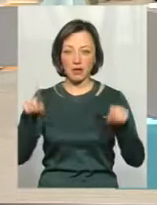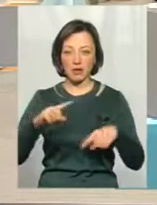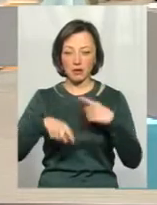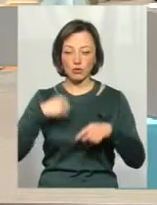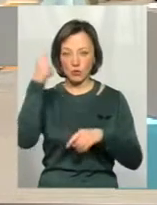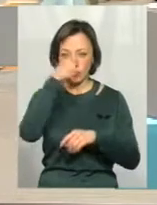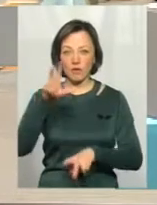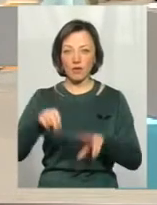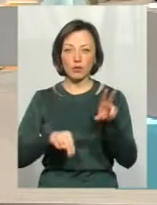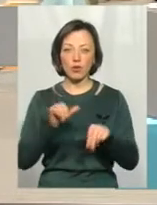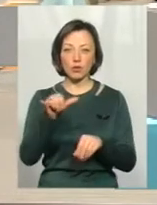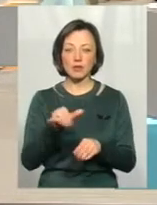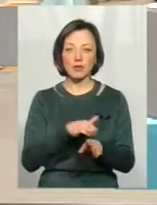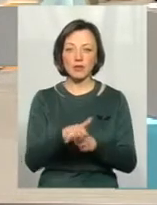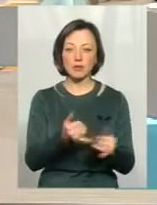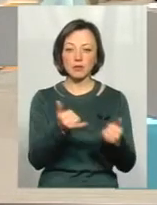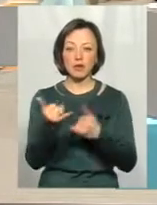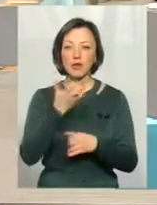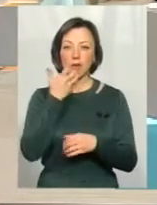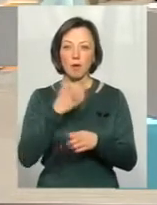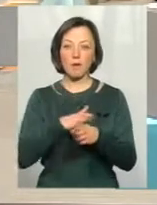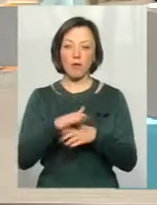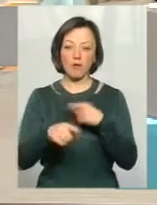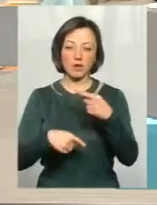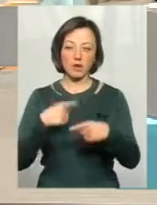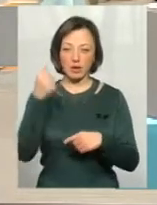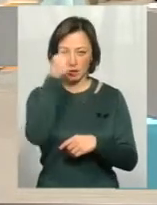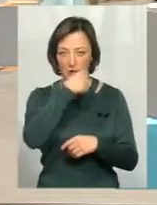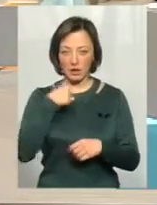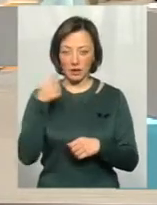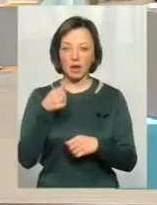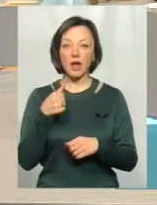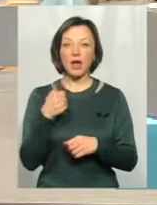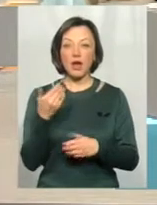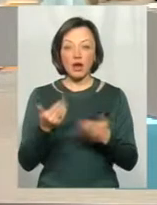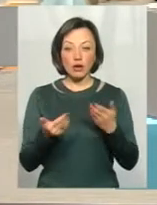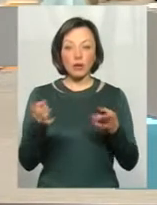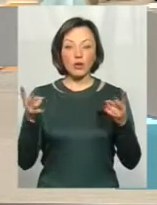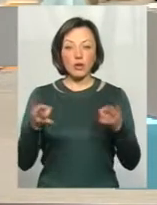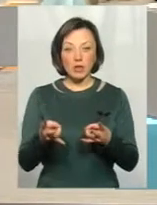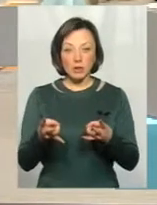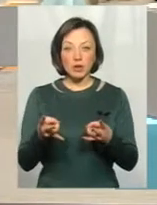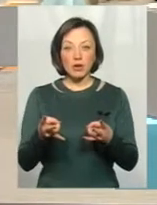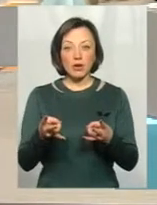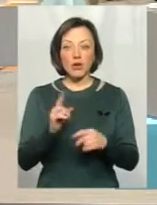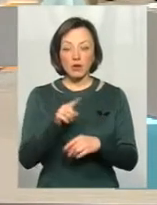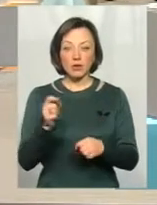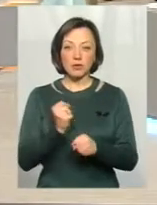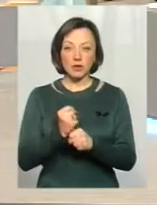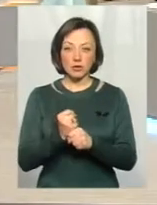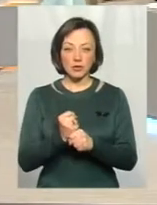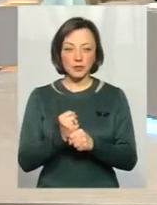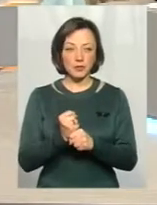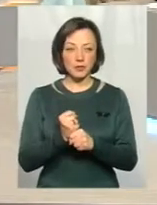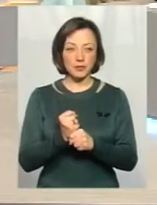року вважають, що в них буде повністю забезпечено теплом. Повний навчальний рік. Так що, знову ж таки, якщо потрібно, вони працюють. Якщо люди